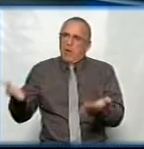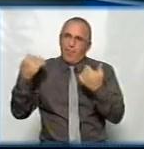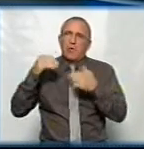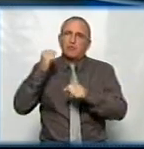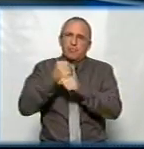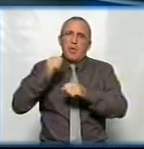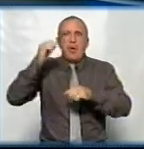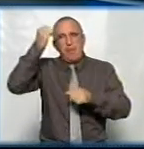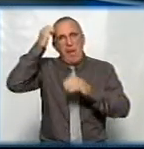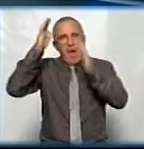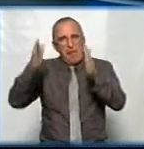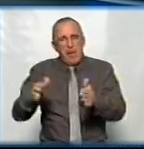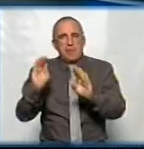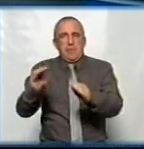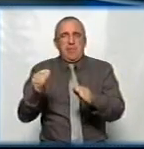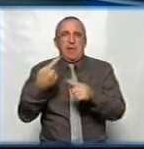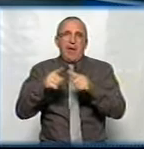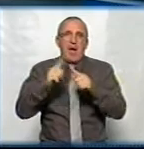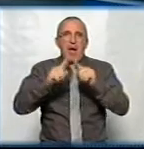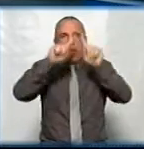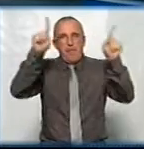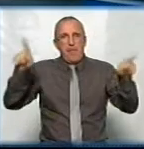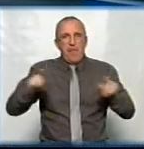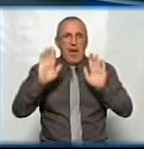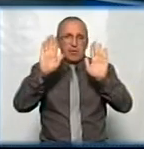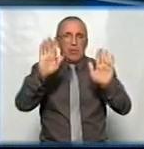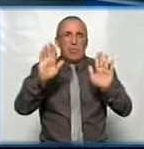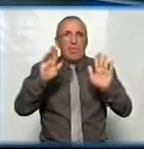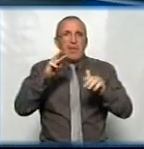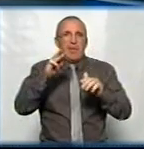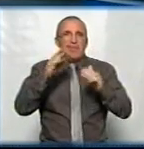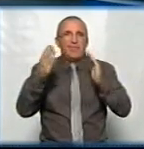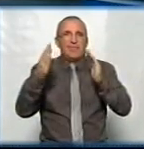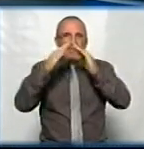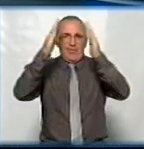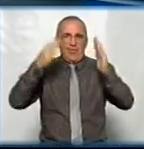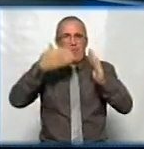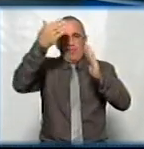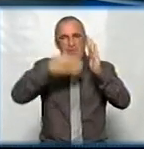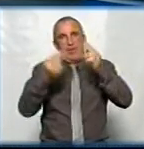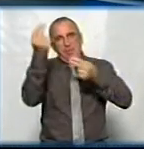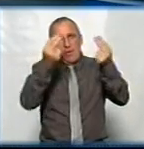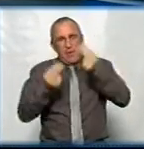пам'ятник, чи давайте робити панно на художньому музею?